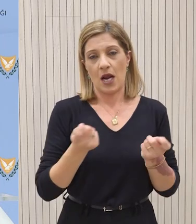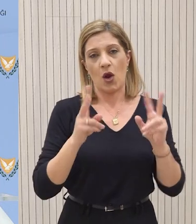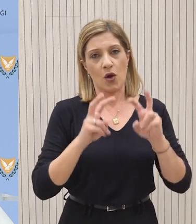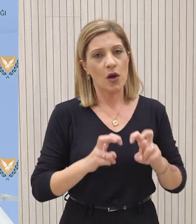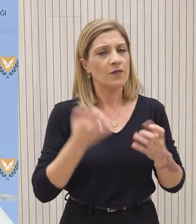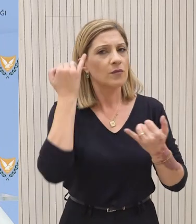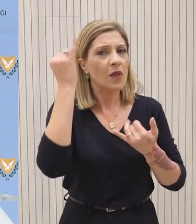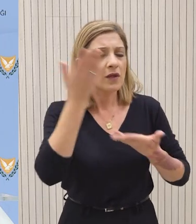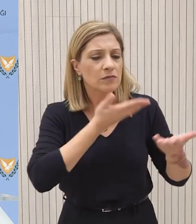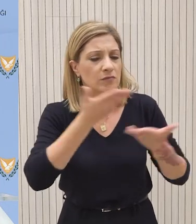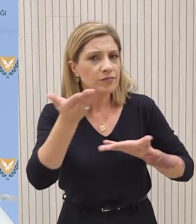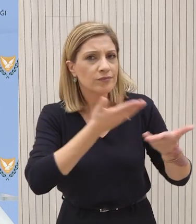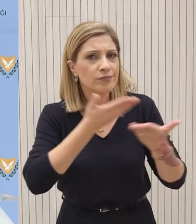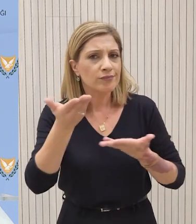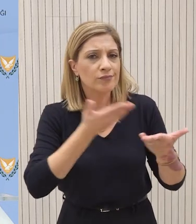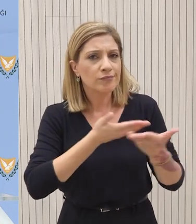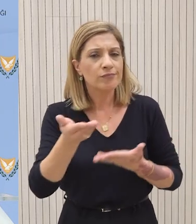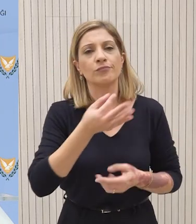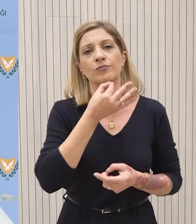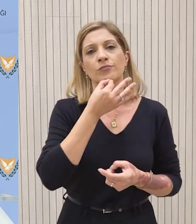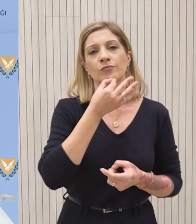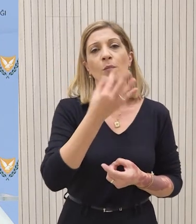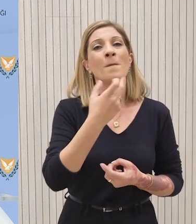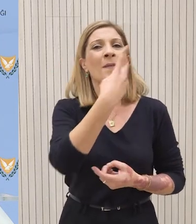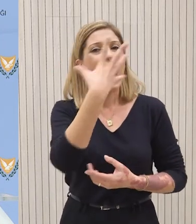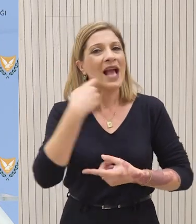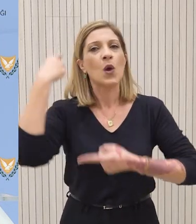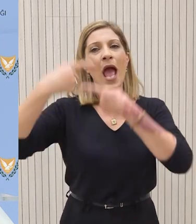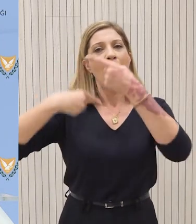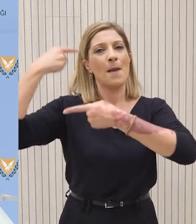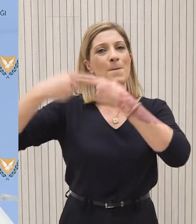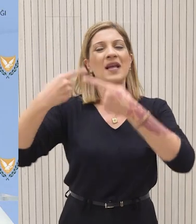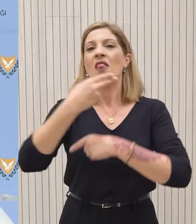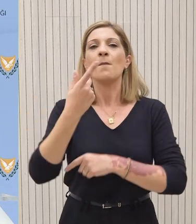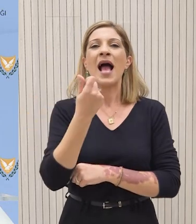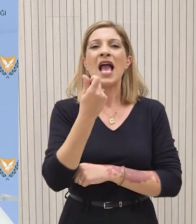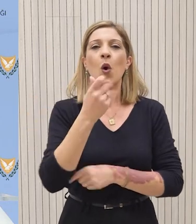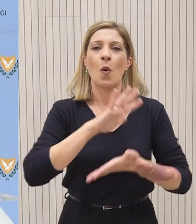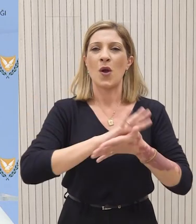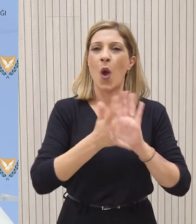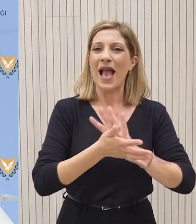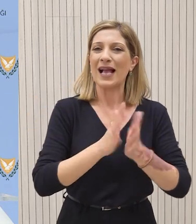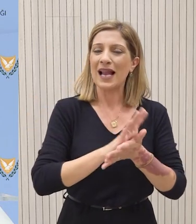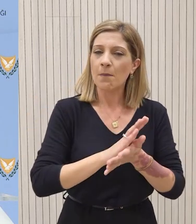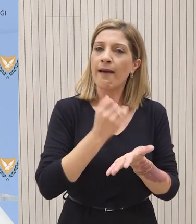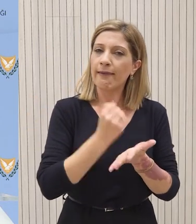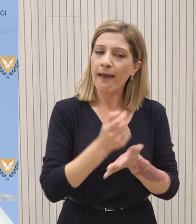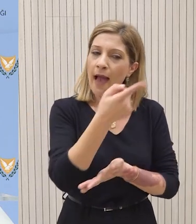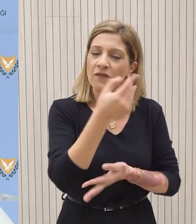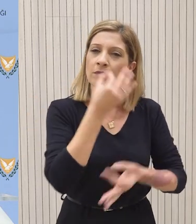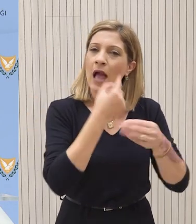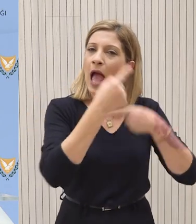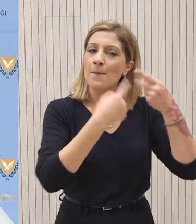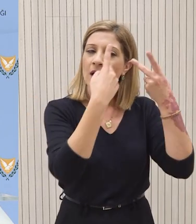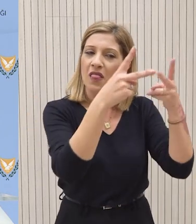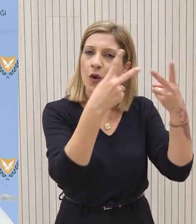να ανταλλάξουν βέλτιστες πρακτικές σύμφωνα και με την εμπειρία που έχουν στην διερεύνηση οικονομικών εγκλημάτων, αλλά και να εντοπίσουν τυχόν ζητήματα